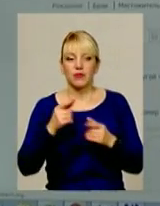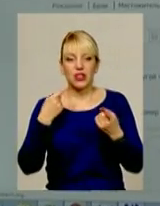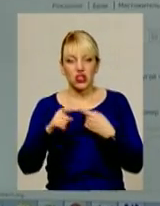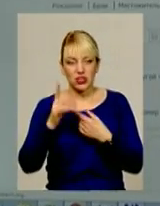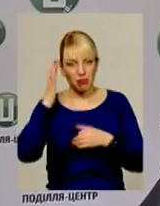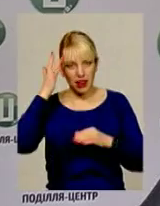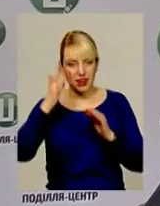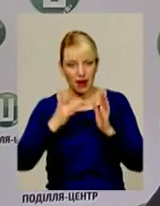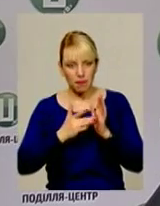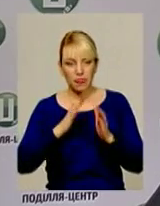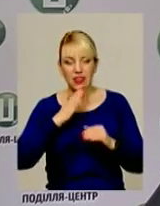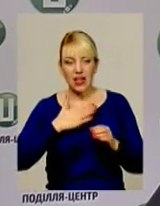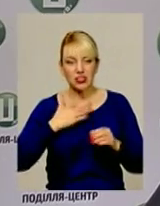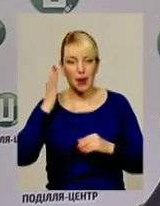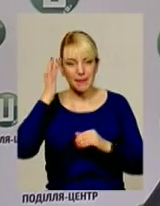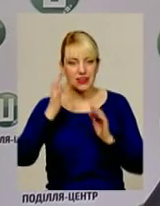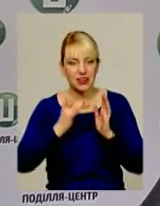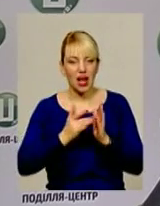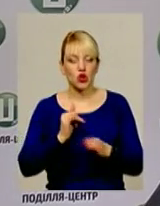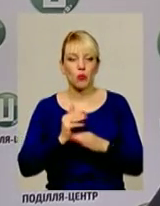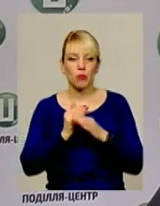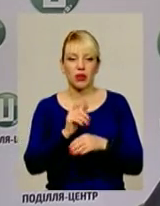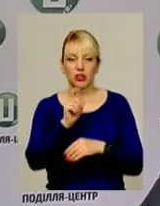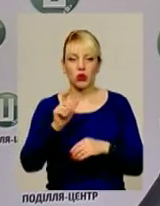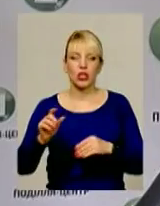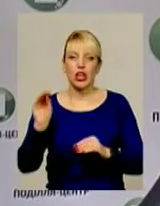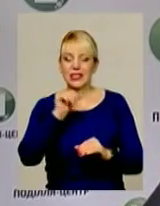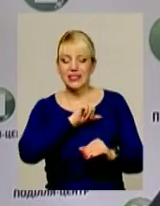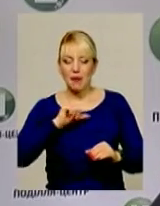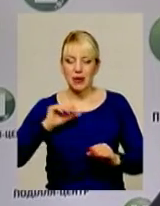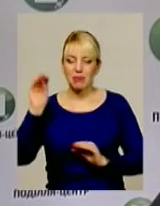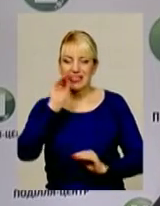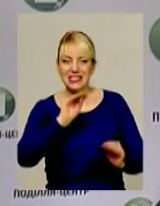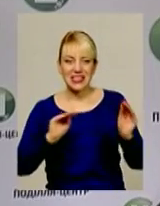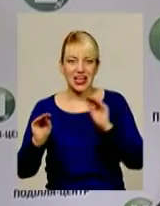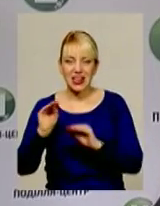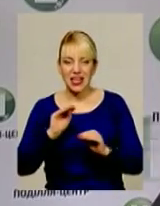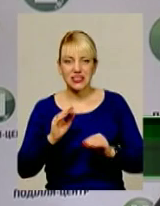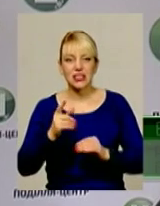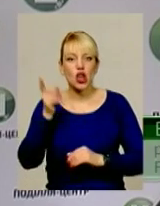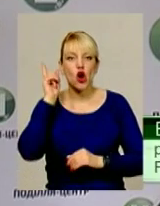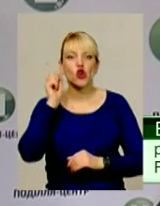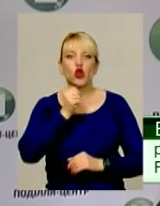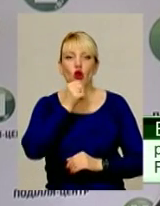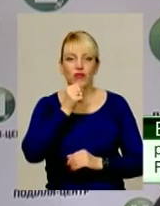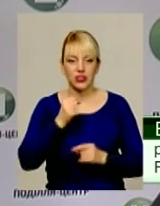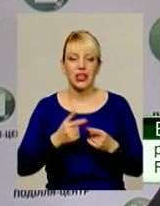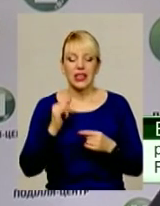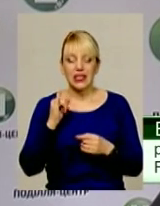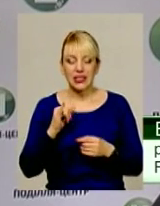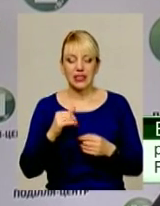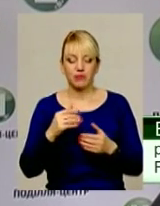інша мета. Наша мета і наша місія – допомагати людям самим скласти свій родовід. Можна дослідити своє коріння до